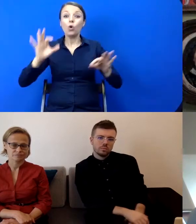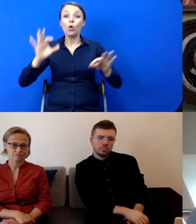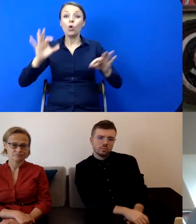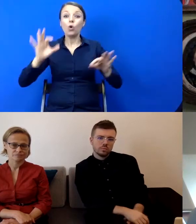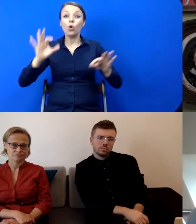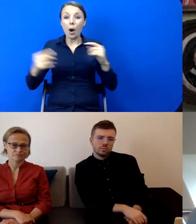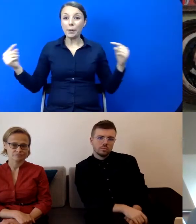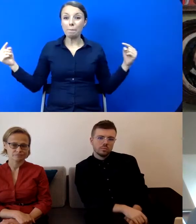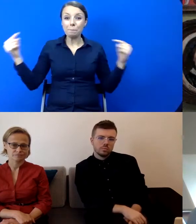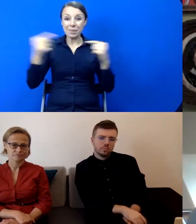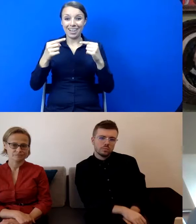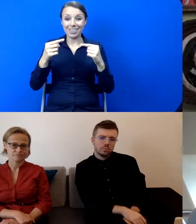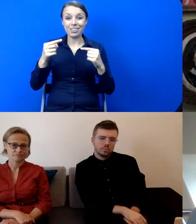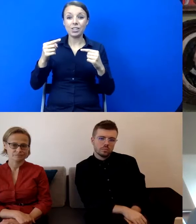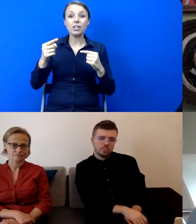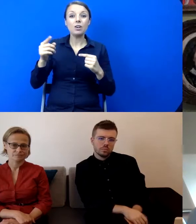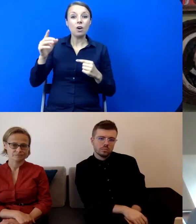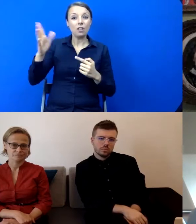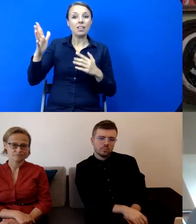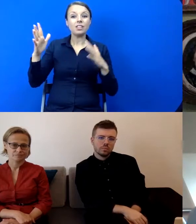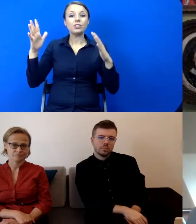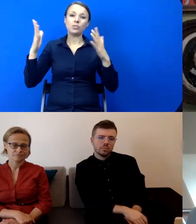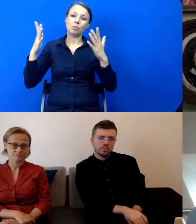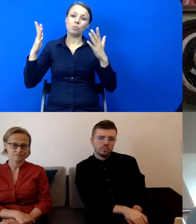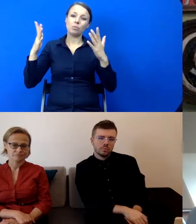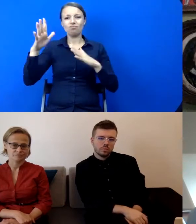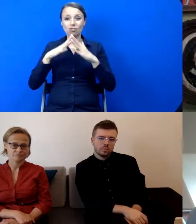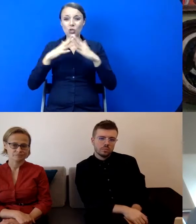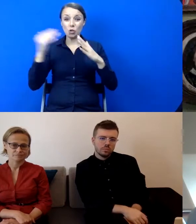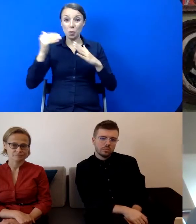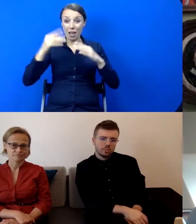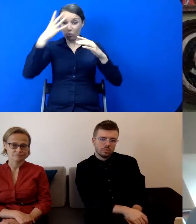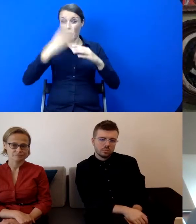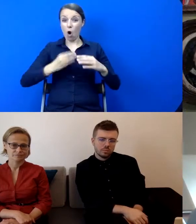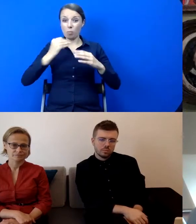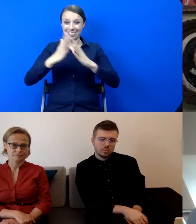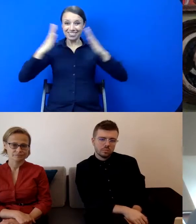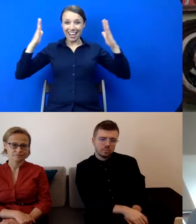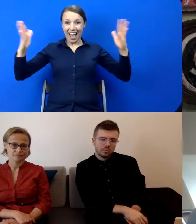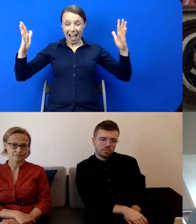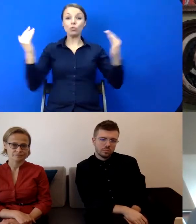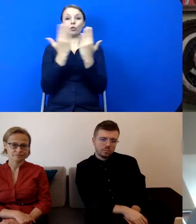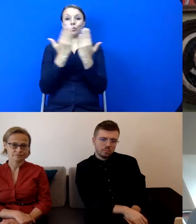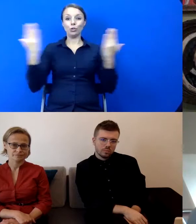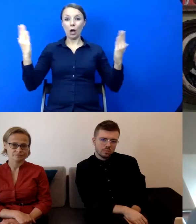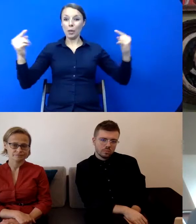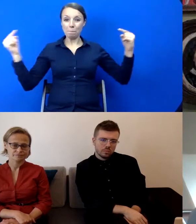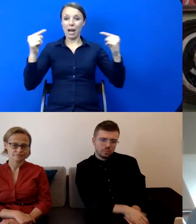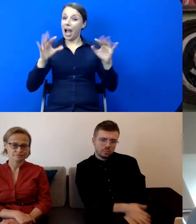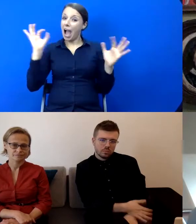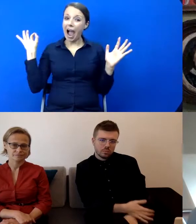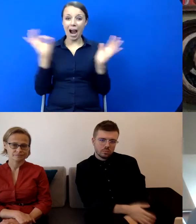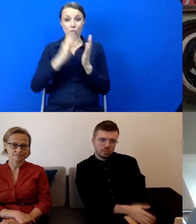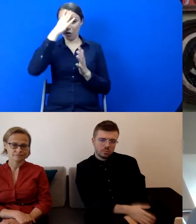wymiarowi tego dziesięciometrowego obrazu. I tutaj zrobię też takie